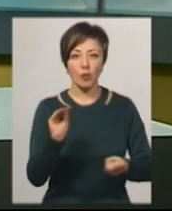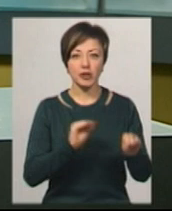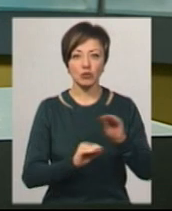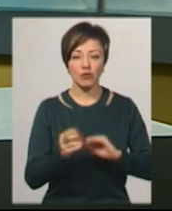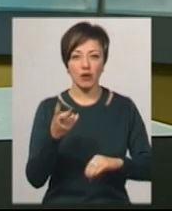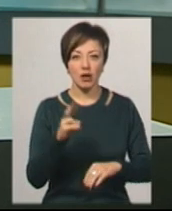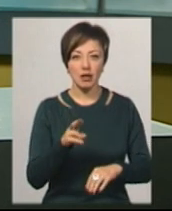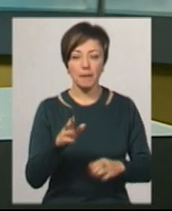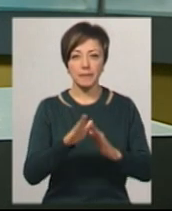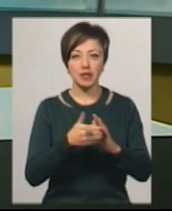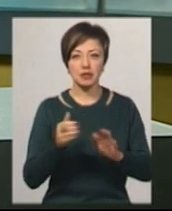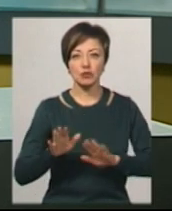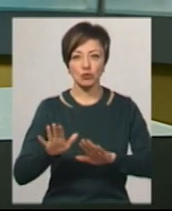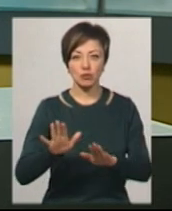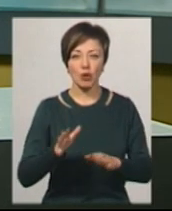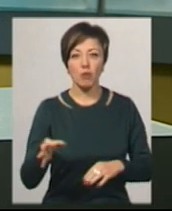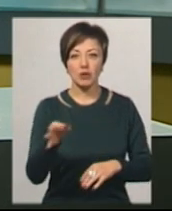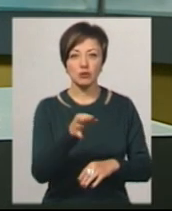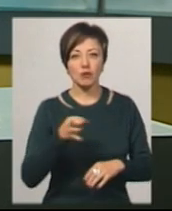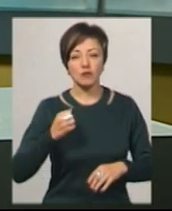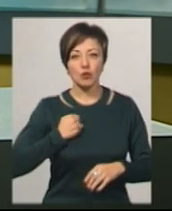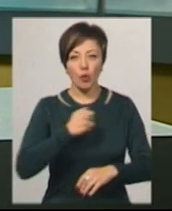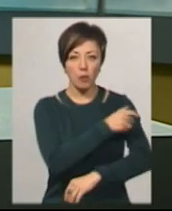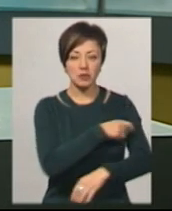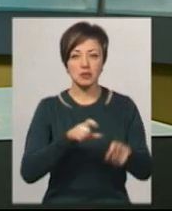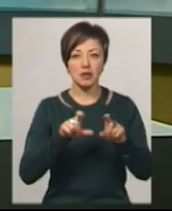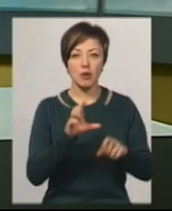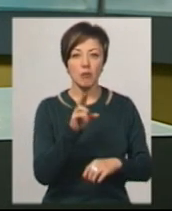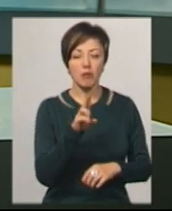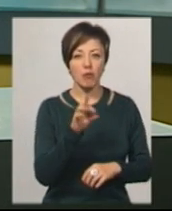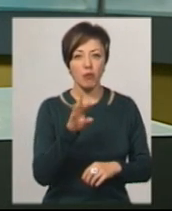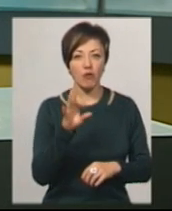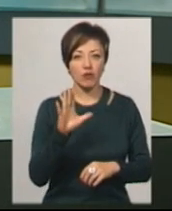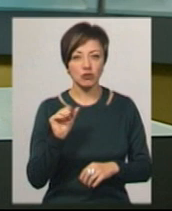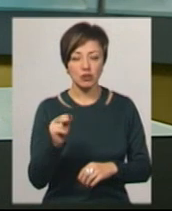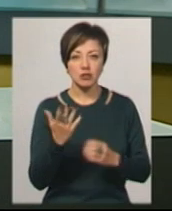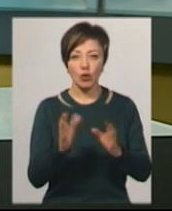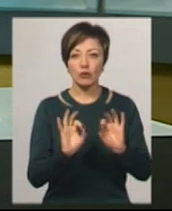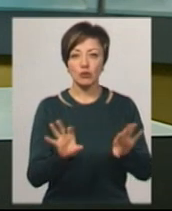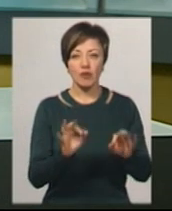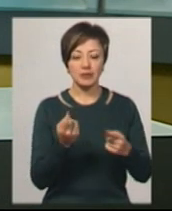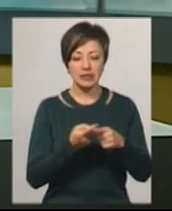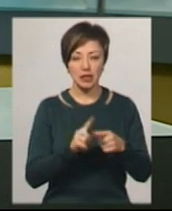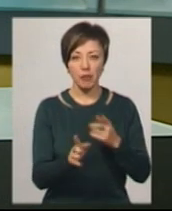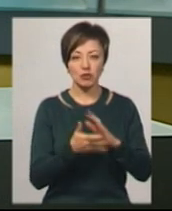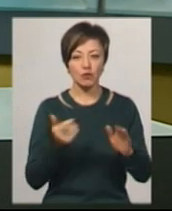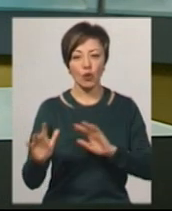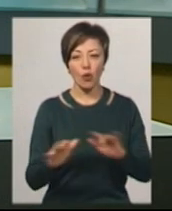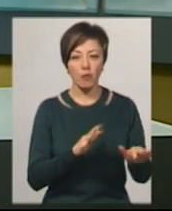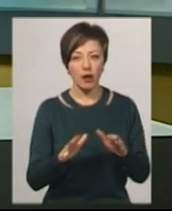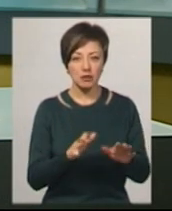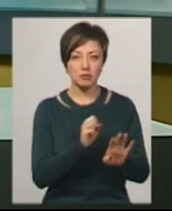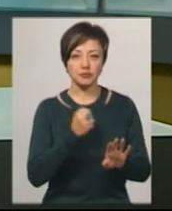та призову, заступник Хмельницького обласного військового комісара Олег Попович. За його словами, цієї призовної кампанії до ЛАВ